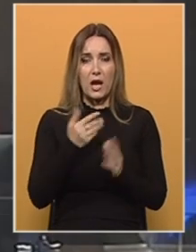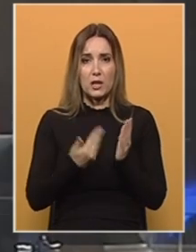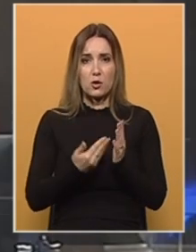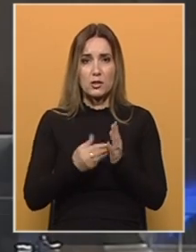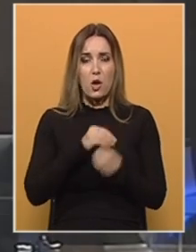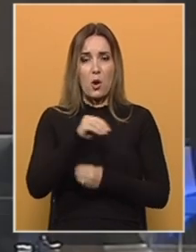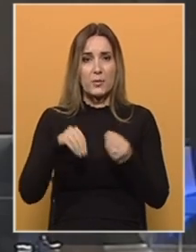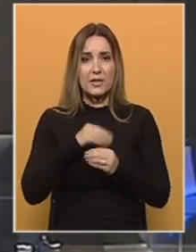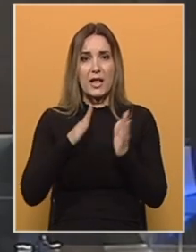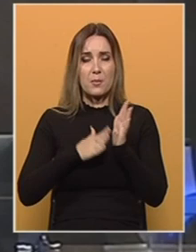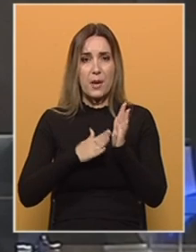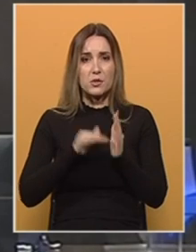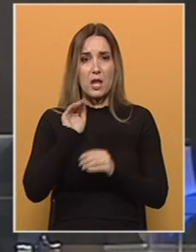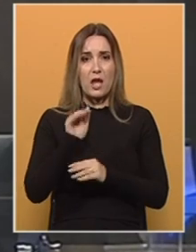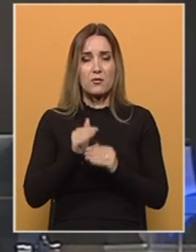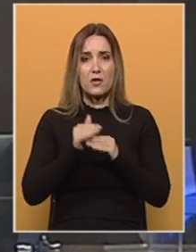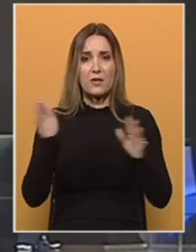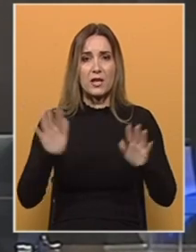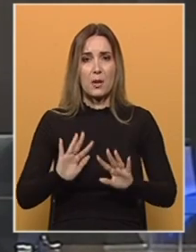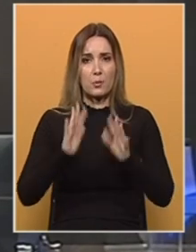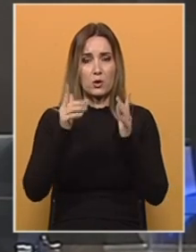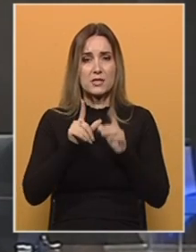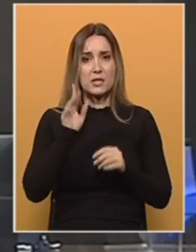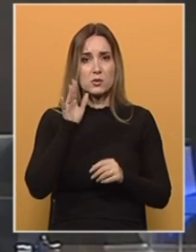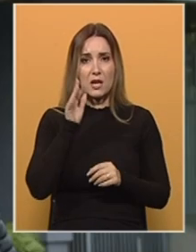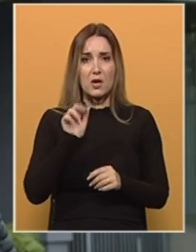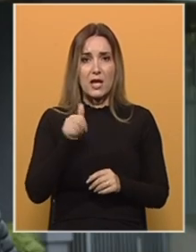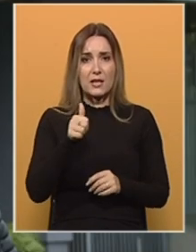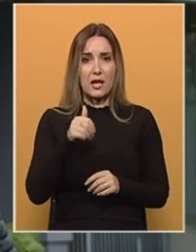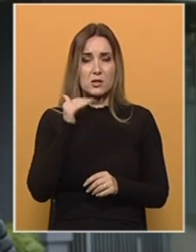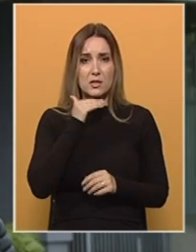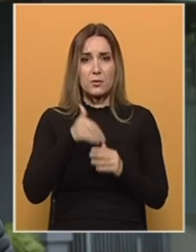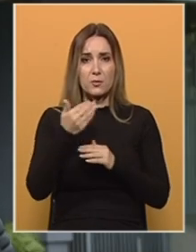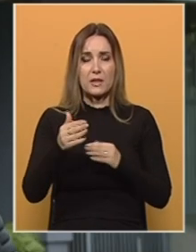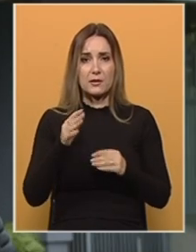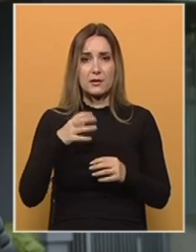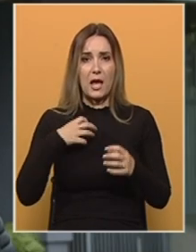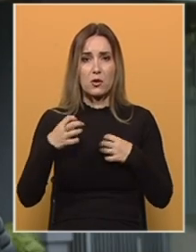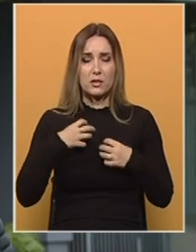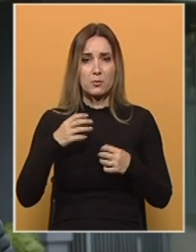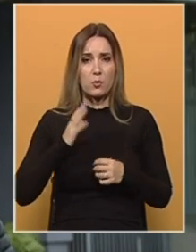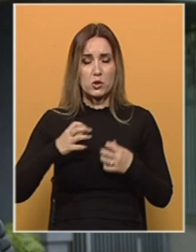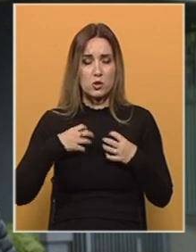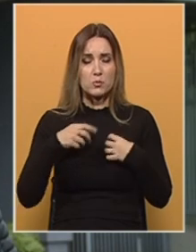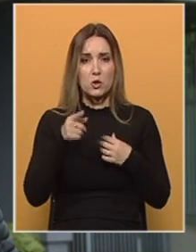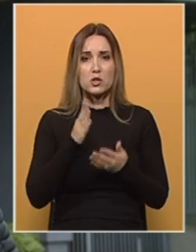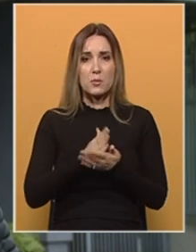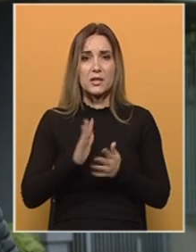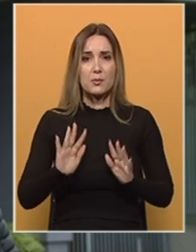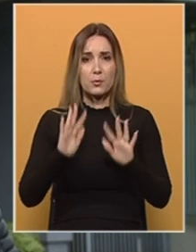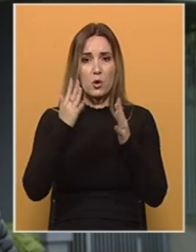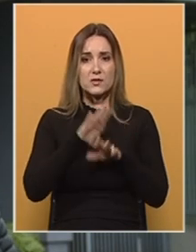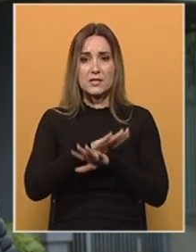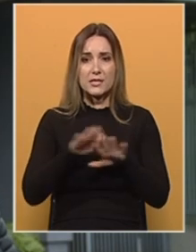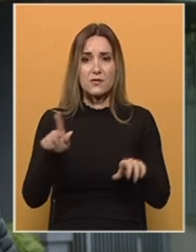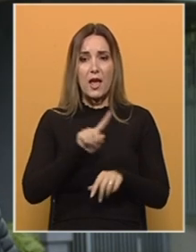Obitelj Memić istodobno najavljaju i velike proteste u Sarajevu 11. rujna pred Narodnim pozorištem. To će kako je najavljeno biti prosvjedi za